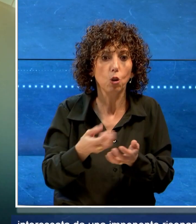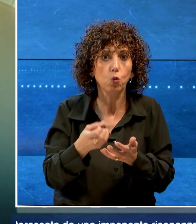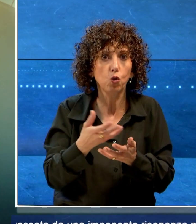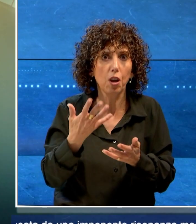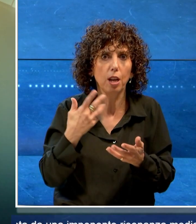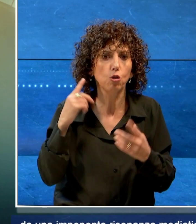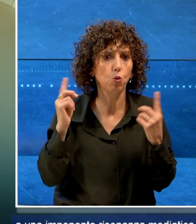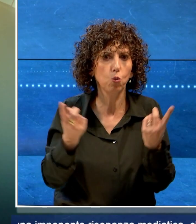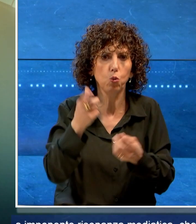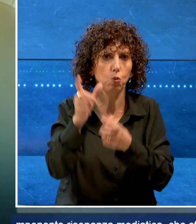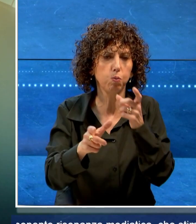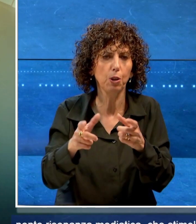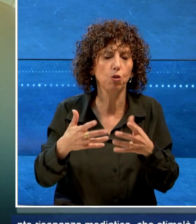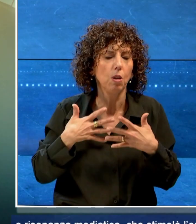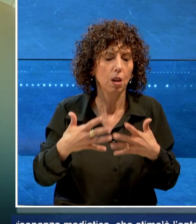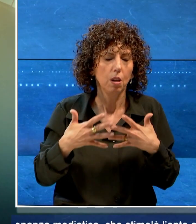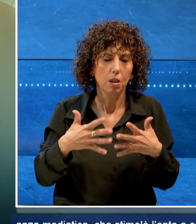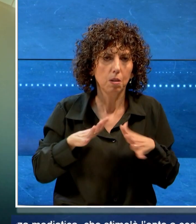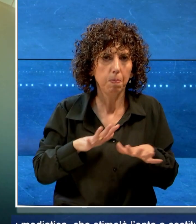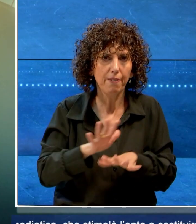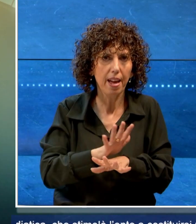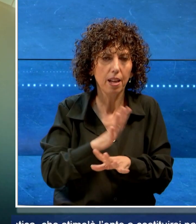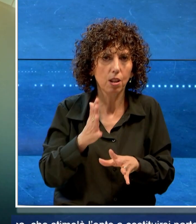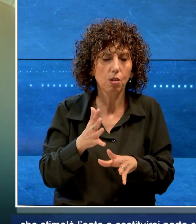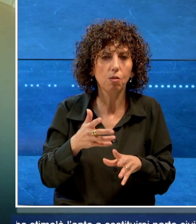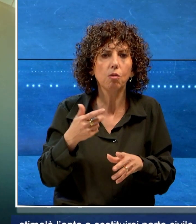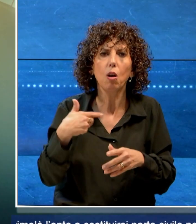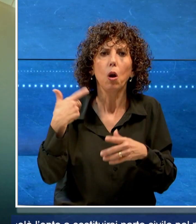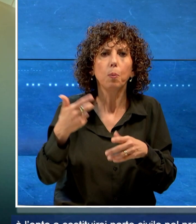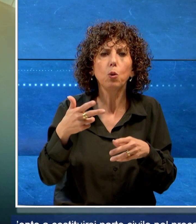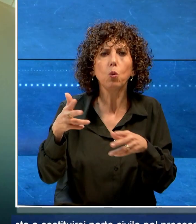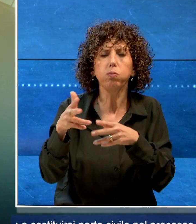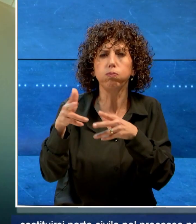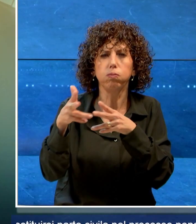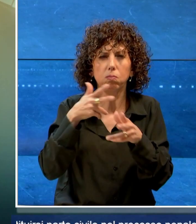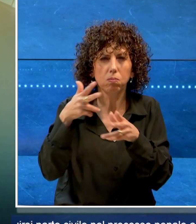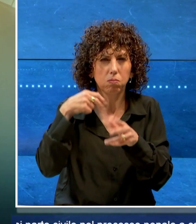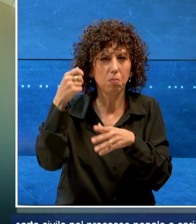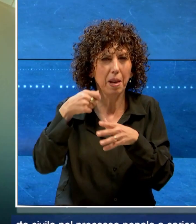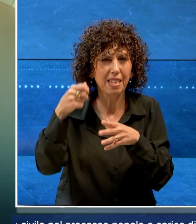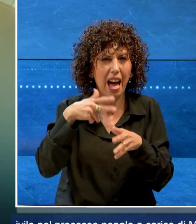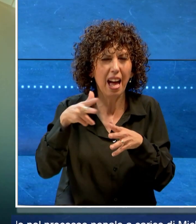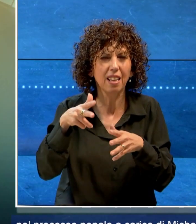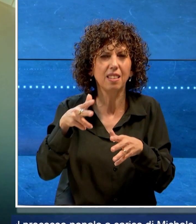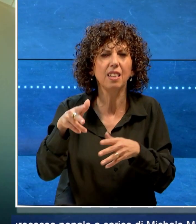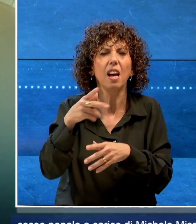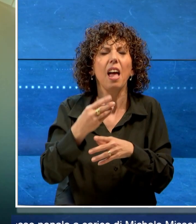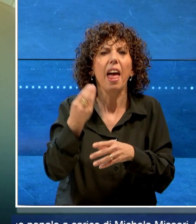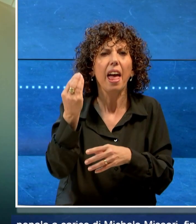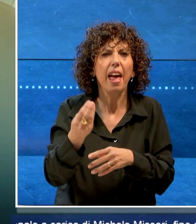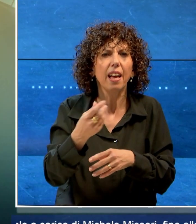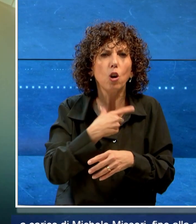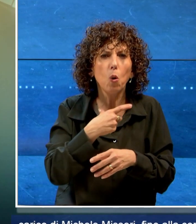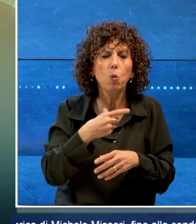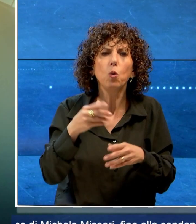collettività interessata da un'imponente risonanza mediatica che è stimololente a costituirsi